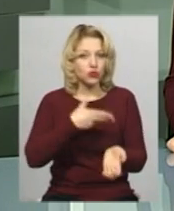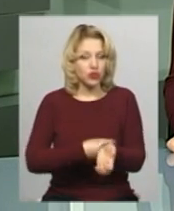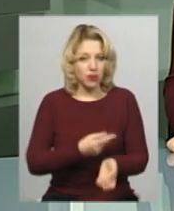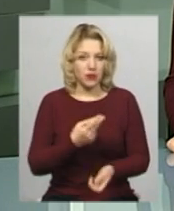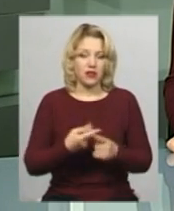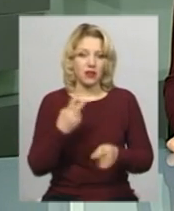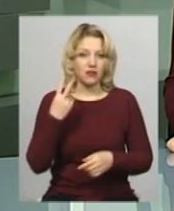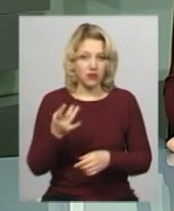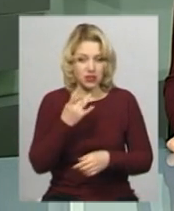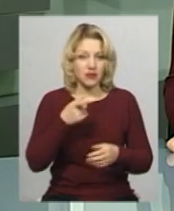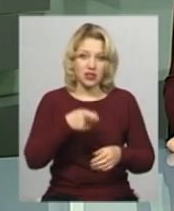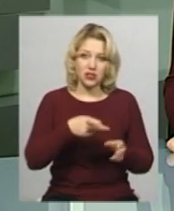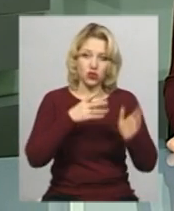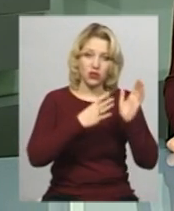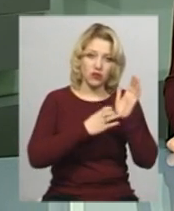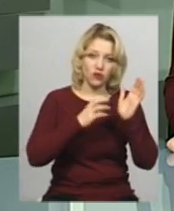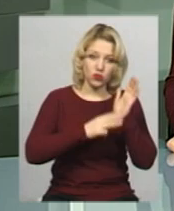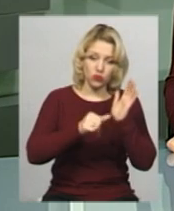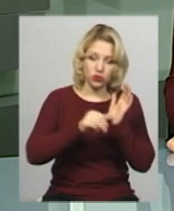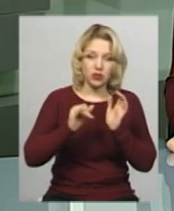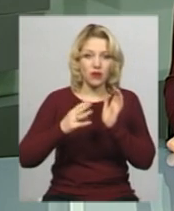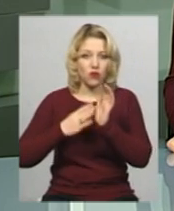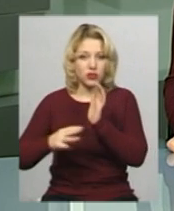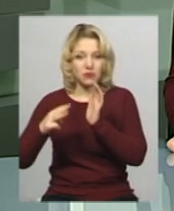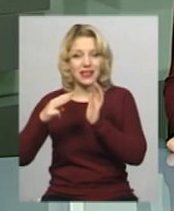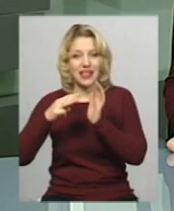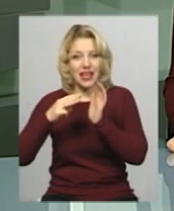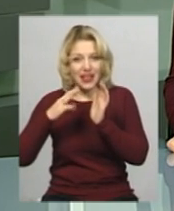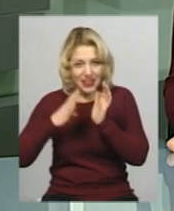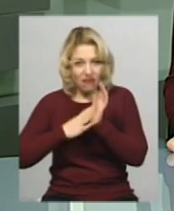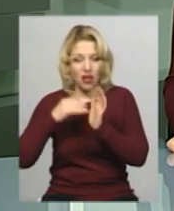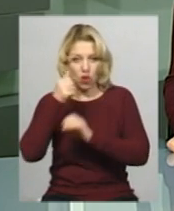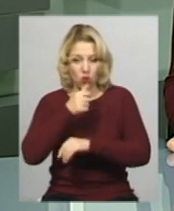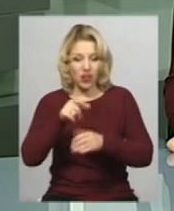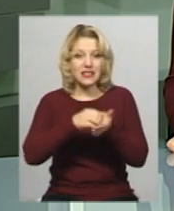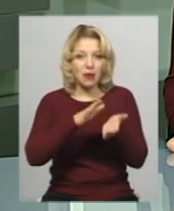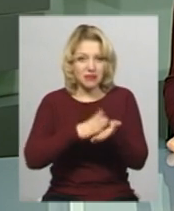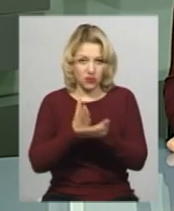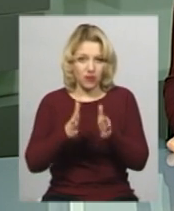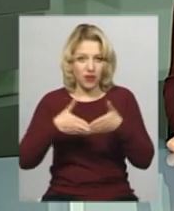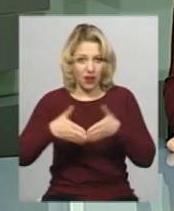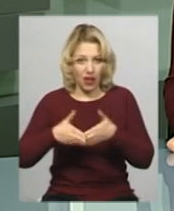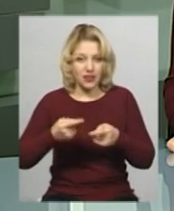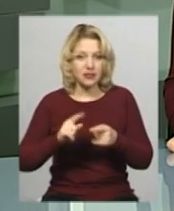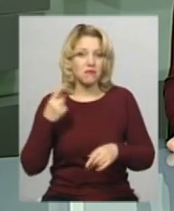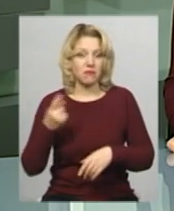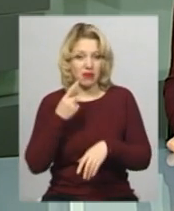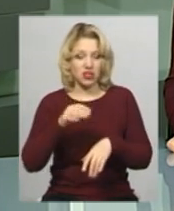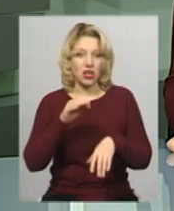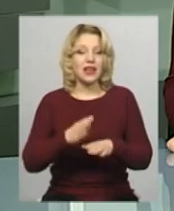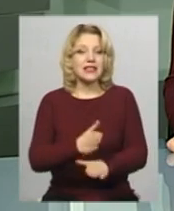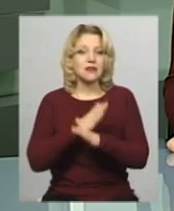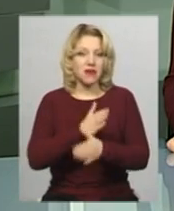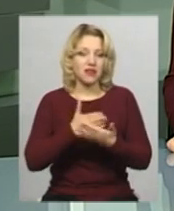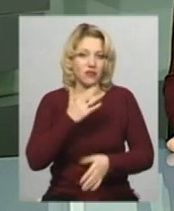1986 та 1989 роках, що записано у його медичній карці. Це перша на Хмельниччині смерть від кору, каже Оксана